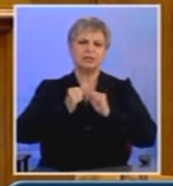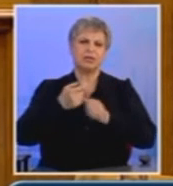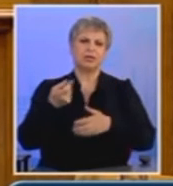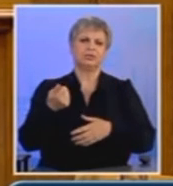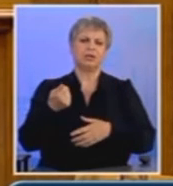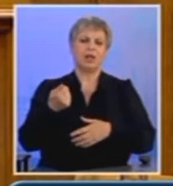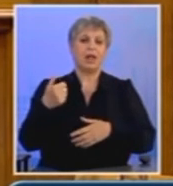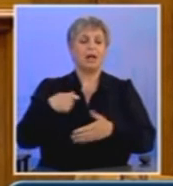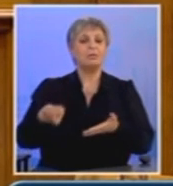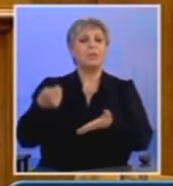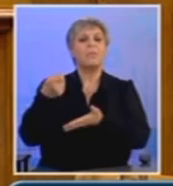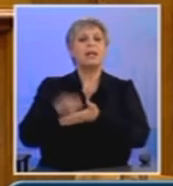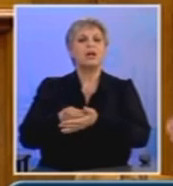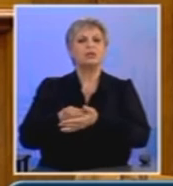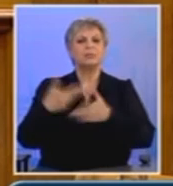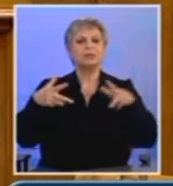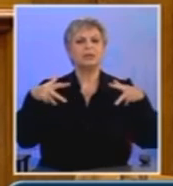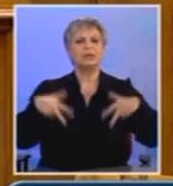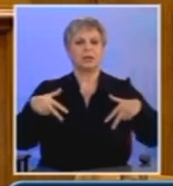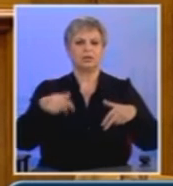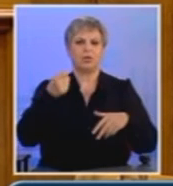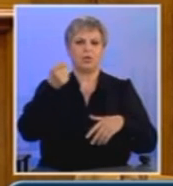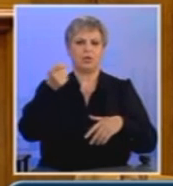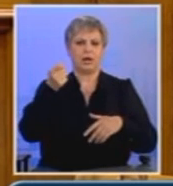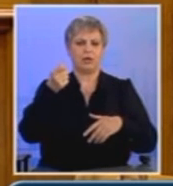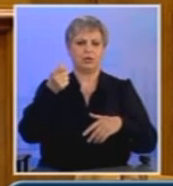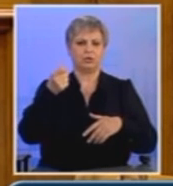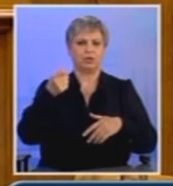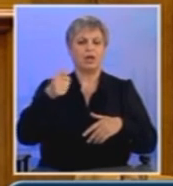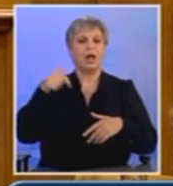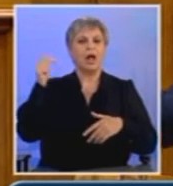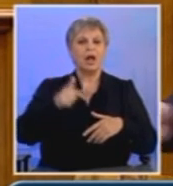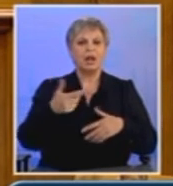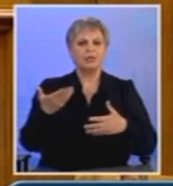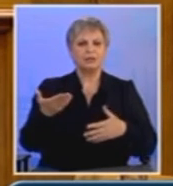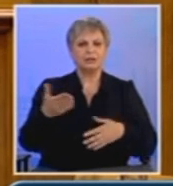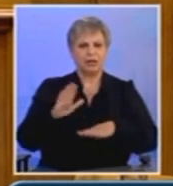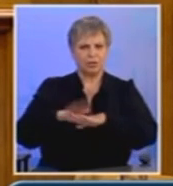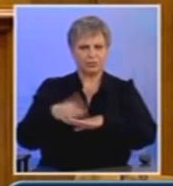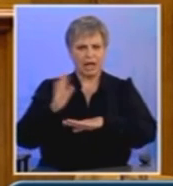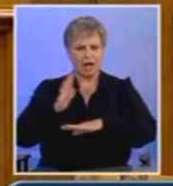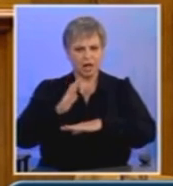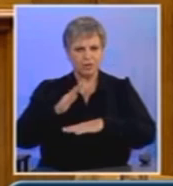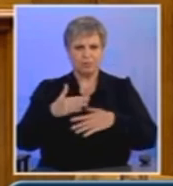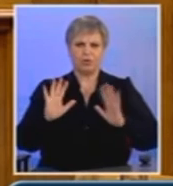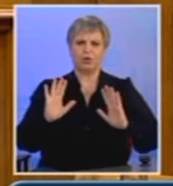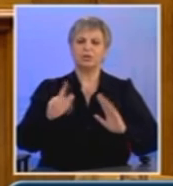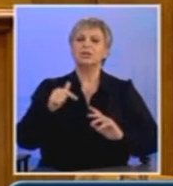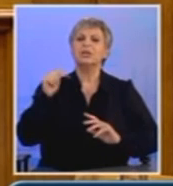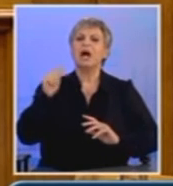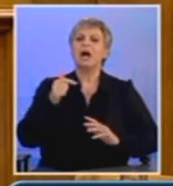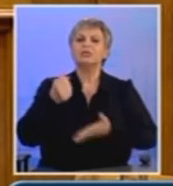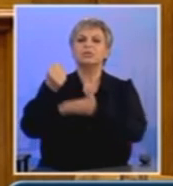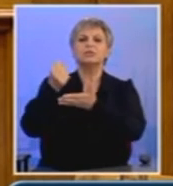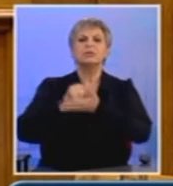χρέος που δεν δημιούργησε ή που δεν ωφελήθηκε από τη διόγκωσή του. Εξάλλου το νέο μεγάλο πακέτο Γιούγκερ που διαφημίζεται δεν είναι